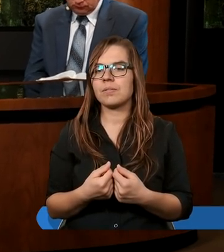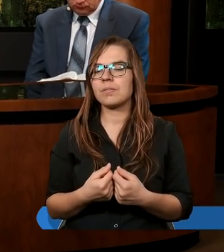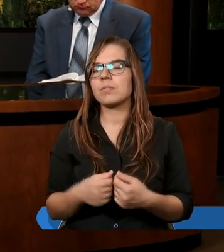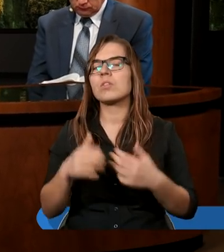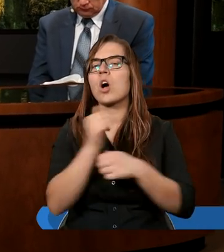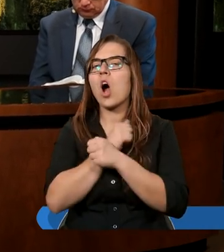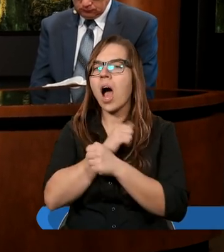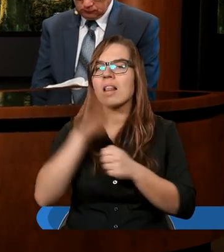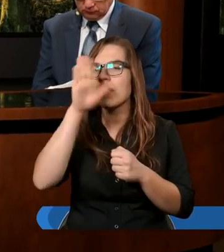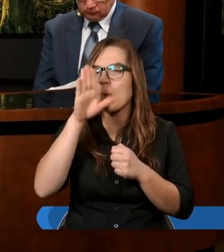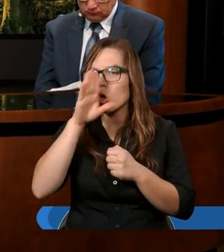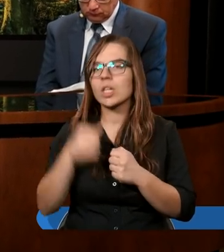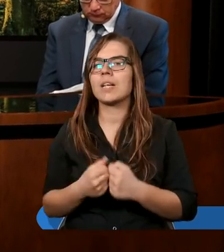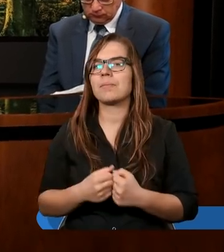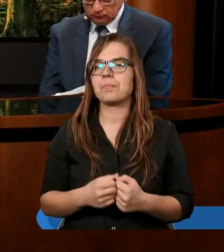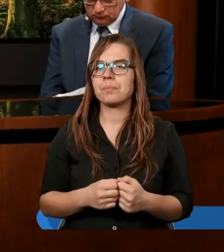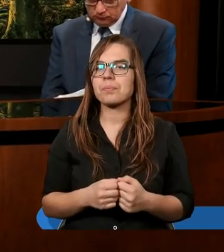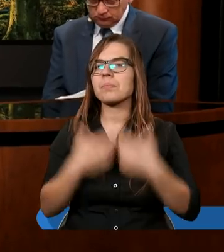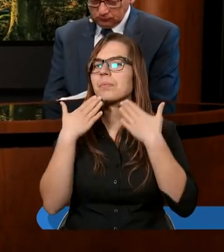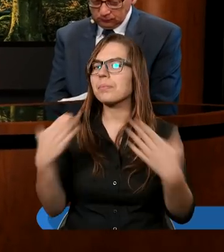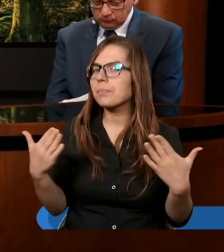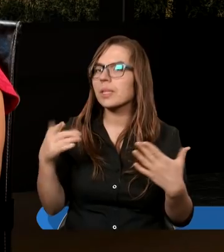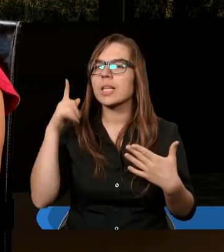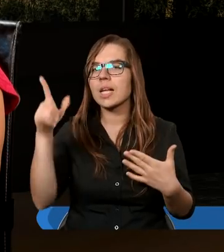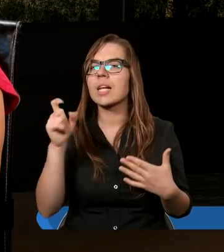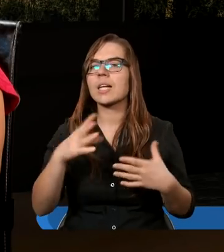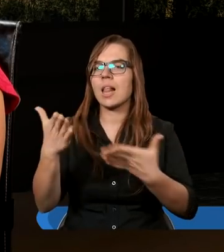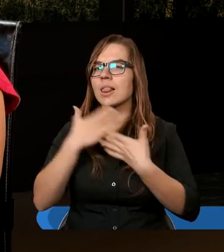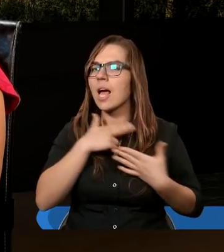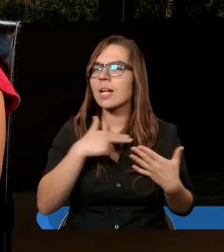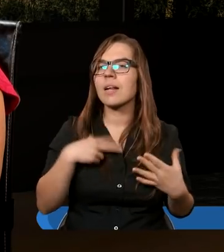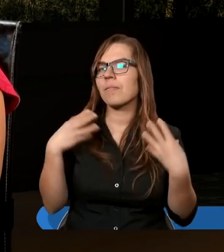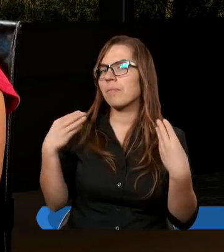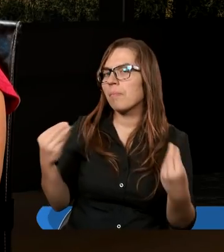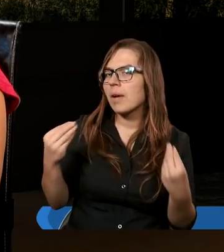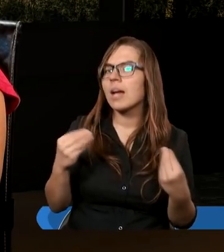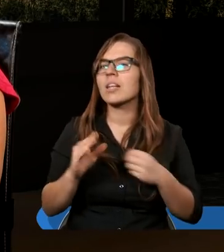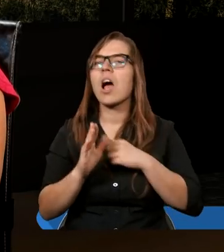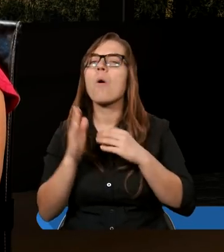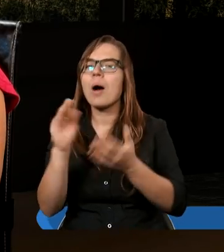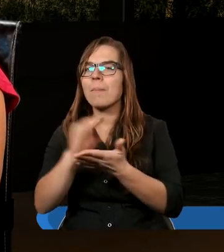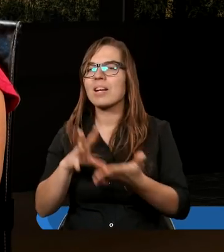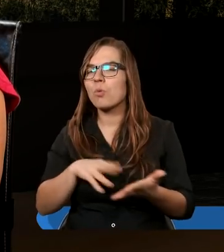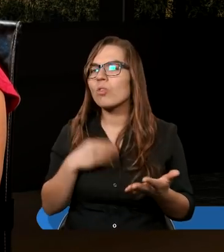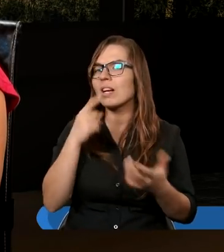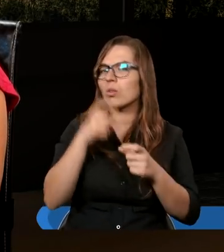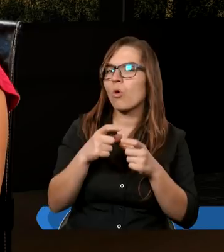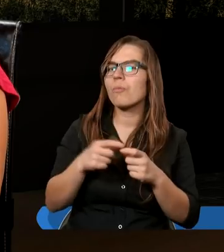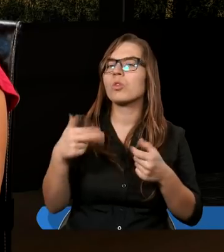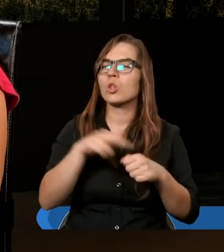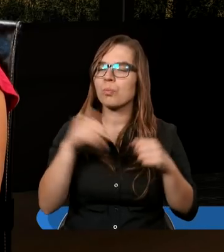Kochany Panie Boże, dziękuję Ci za to, że dajesz nam taki wspaniały podręcznik, z którym